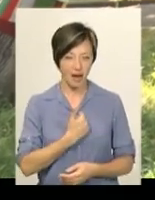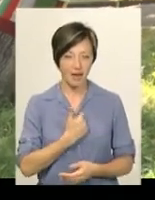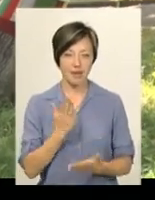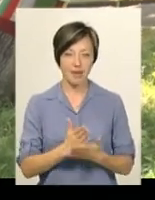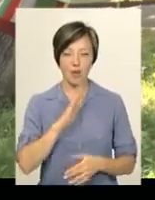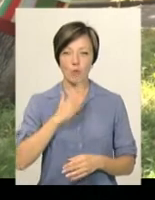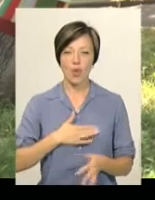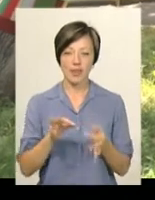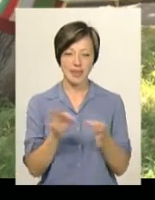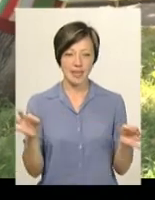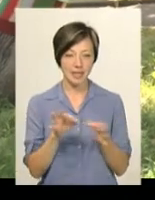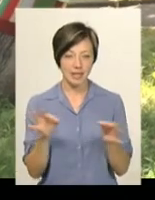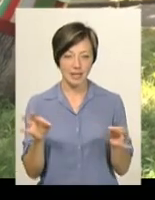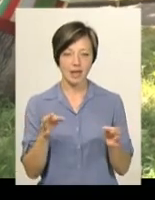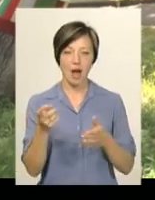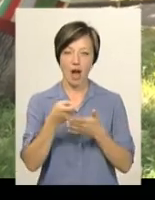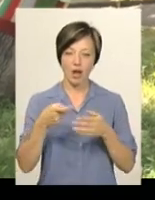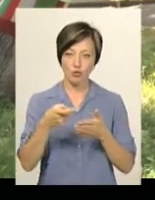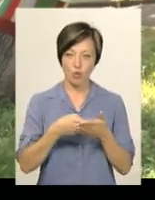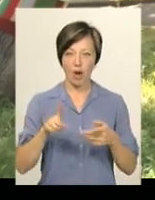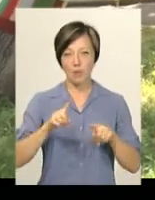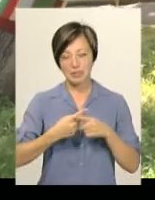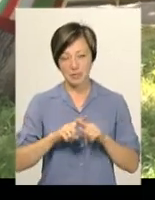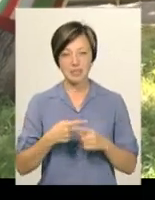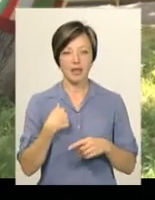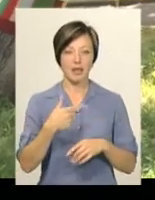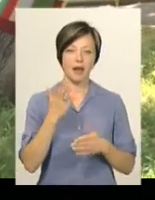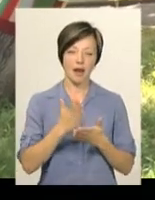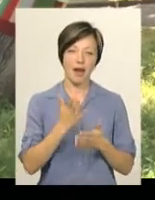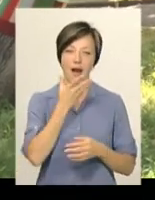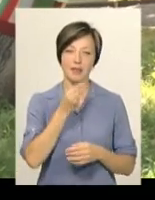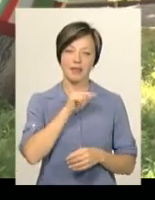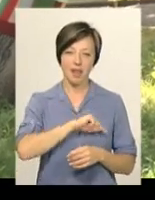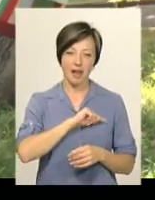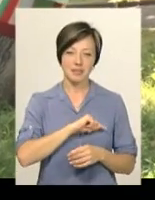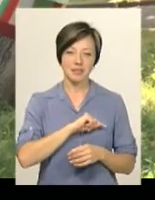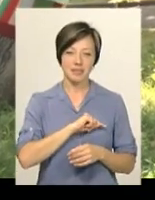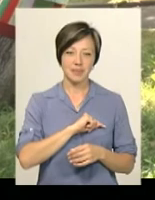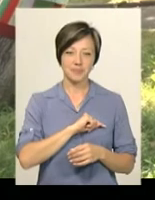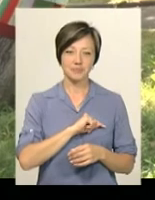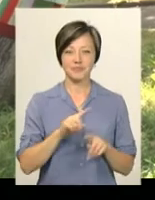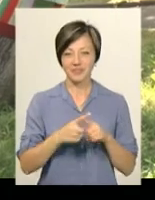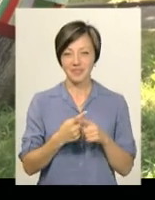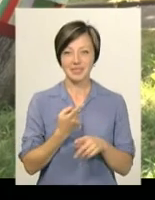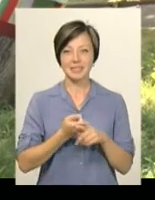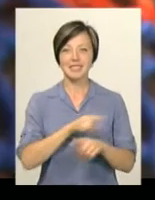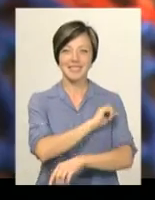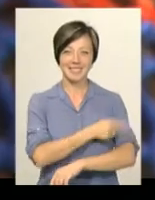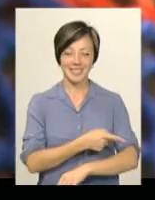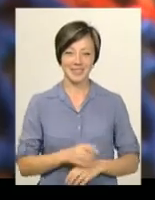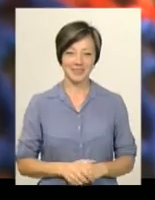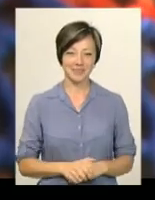є мої нитки, є мій гачок або спіці, є гарний настрій. В'язання – це сила.